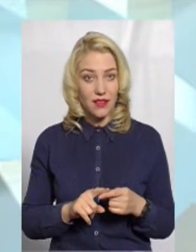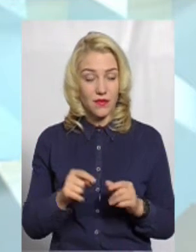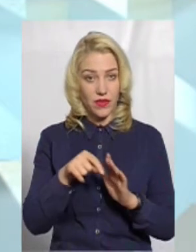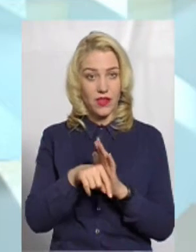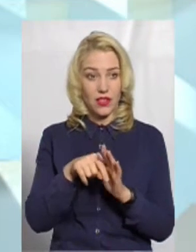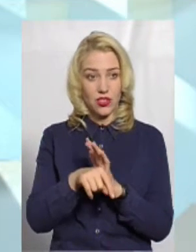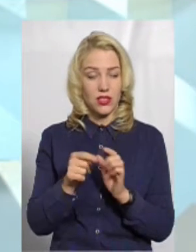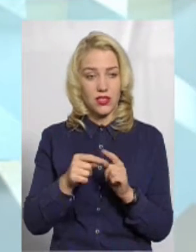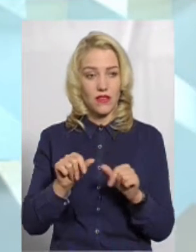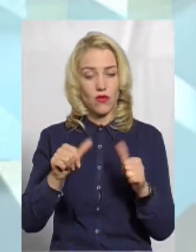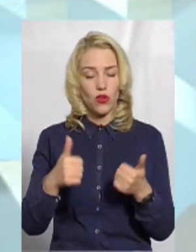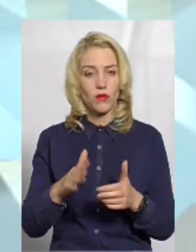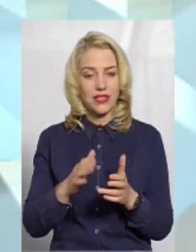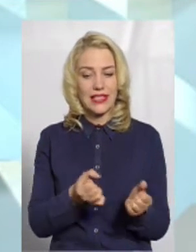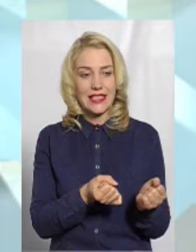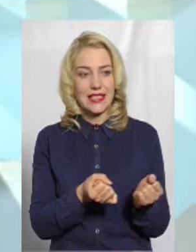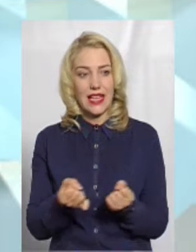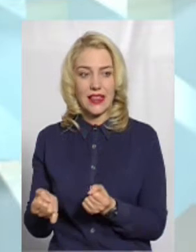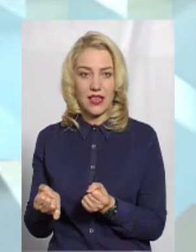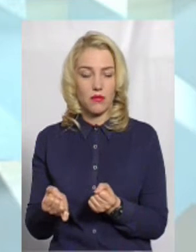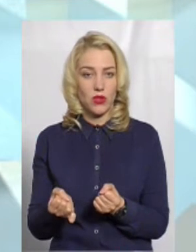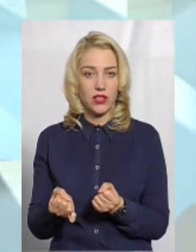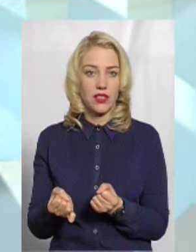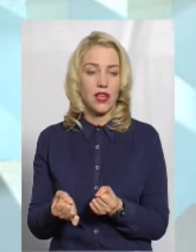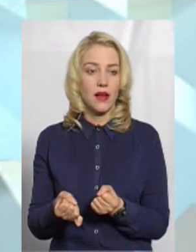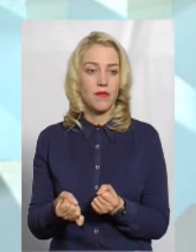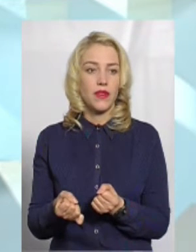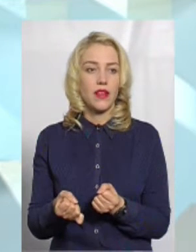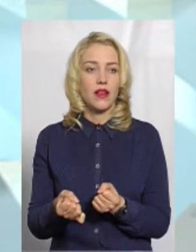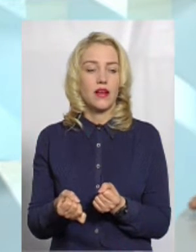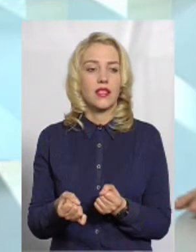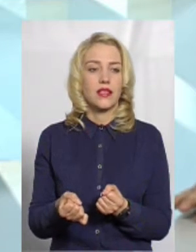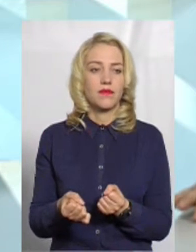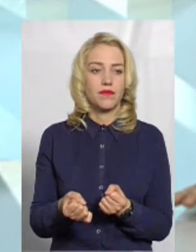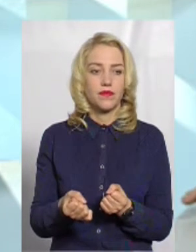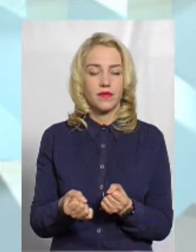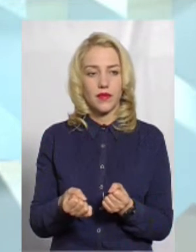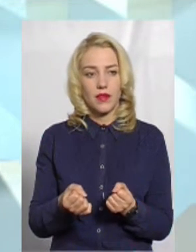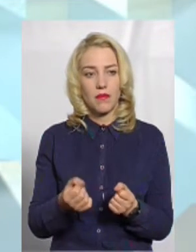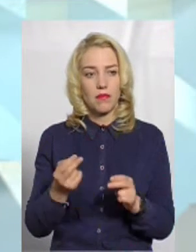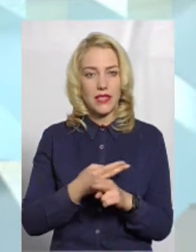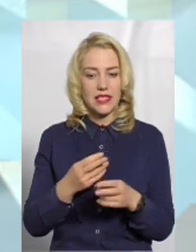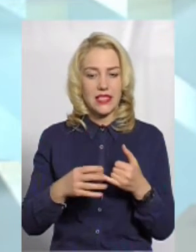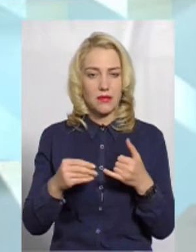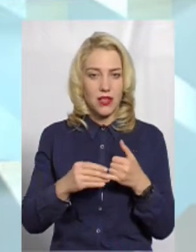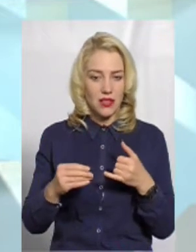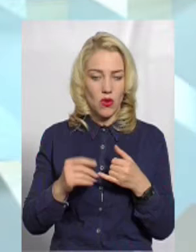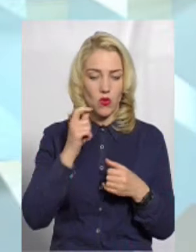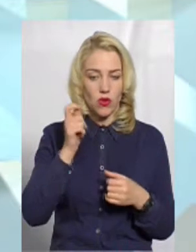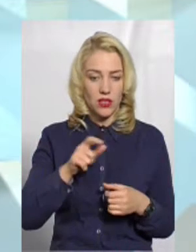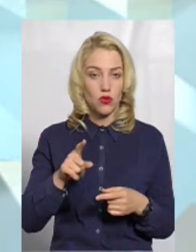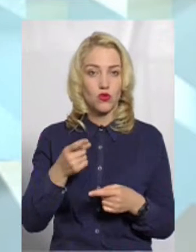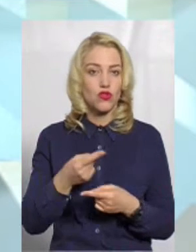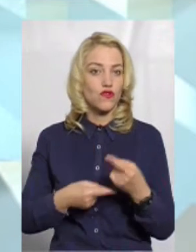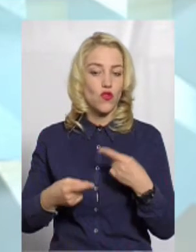Ця формула тільки затримає обезземлення українців. Тому що зворотного шляху